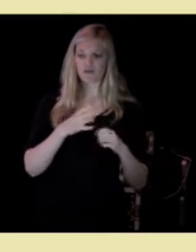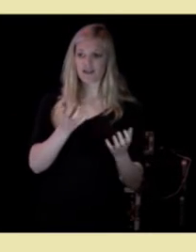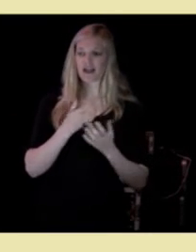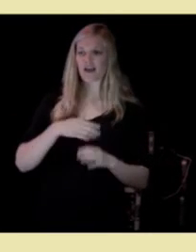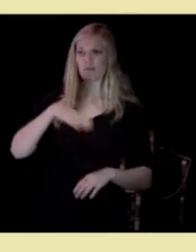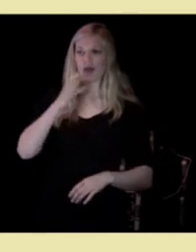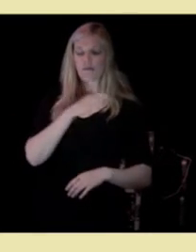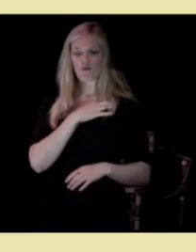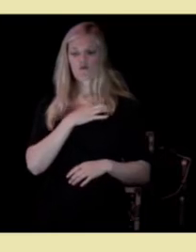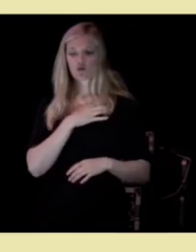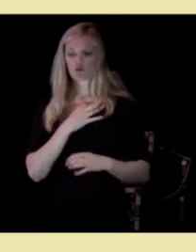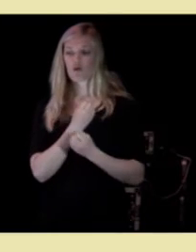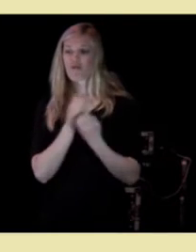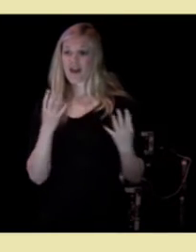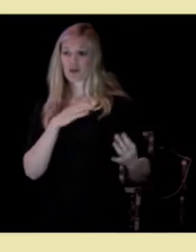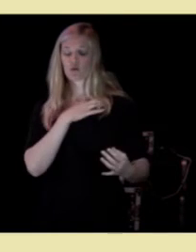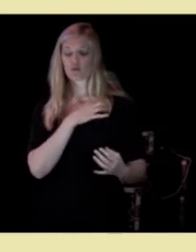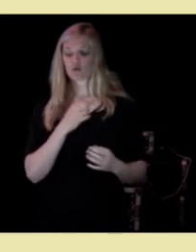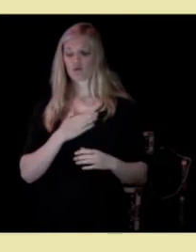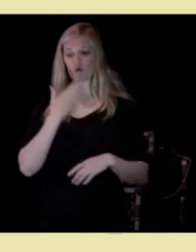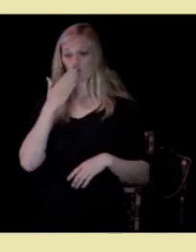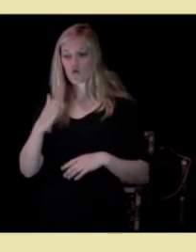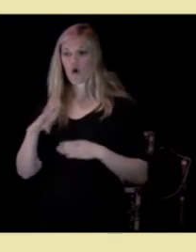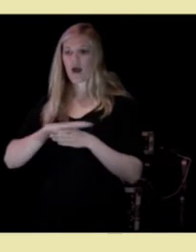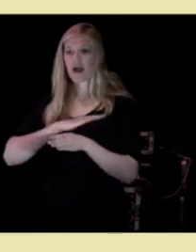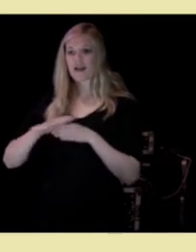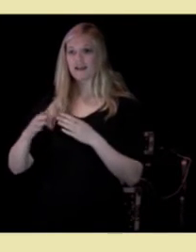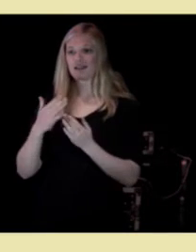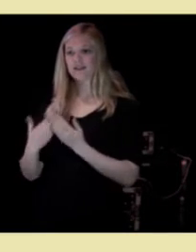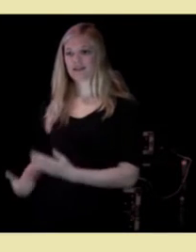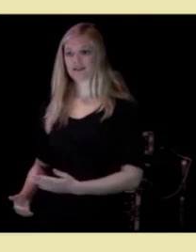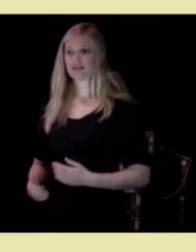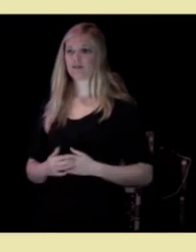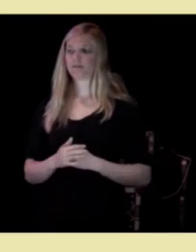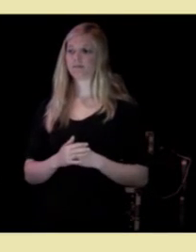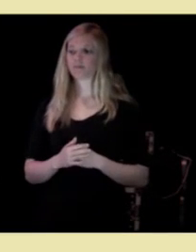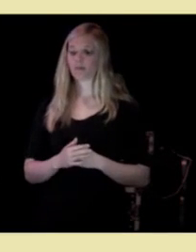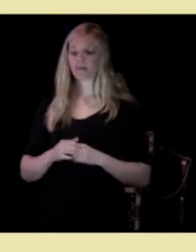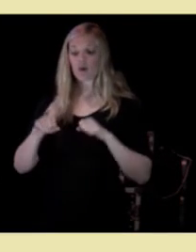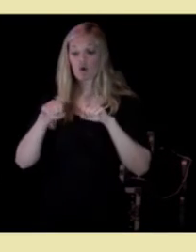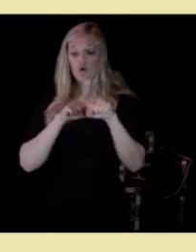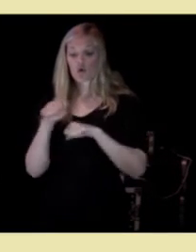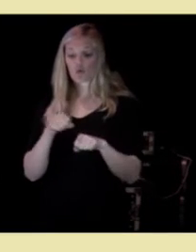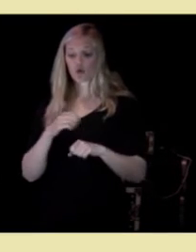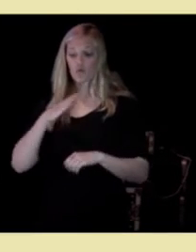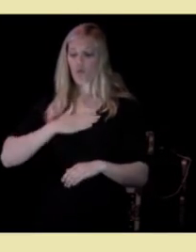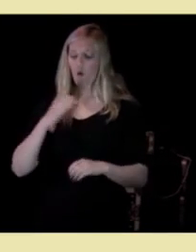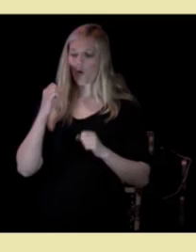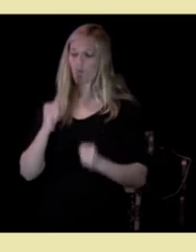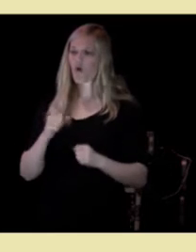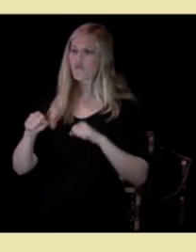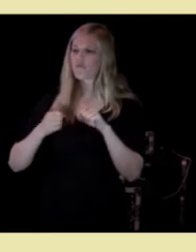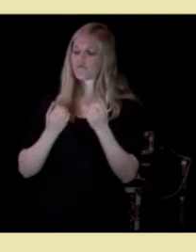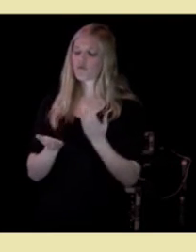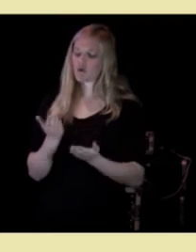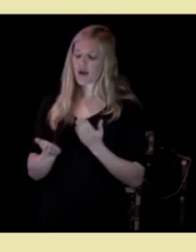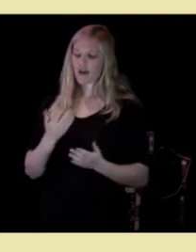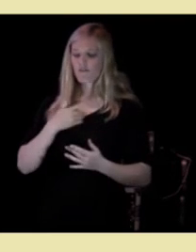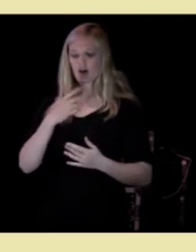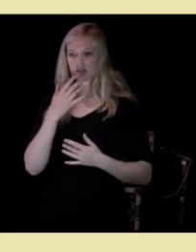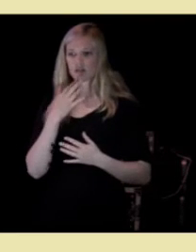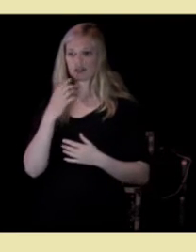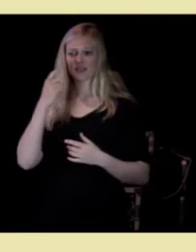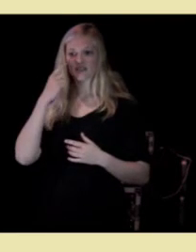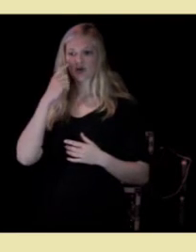profesjoner for å gi gode og helhetlige tjenester. Kommunen må vurdere hvilken kompetanse de trenger ut fra